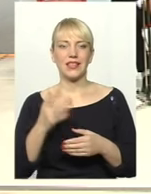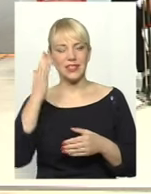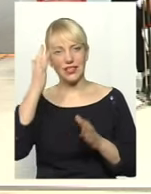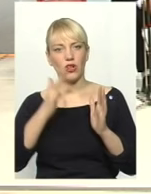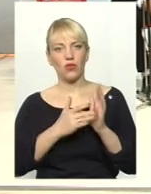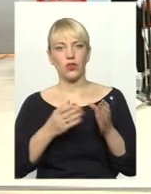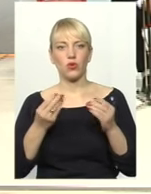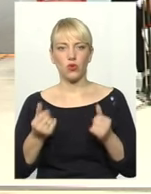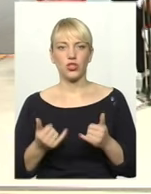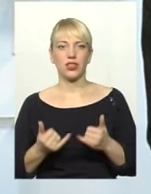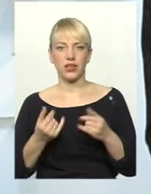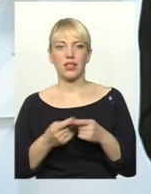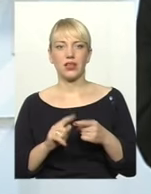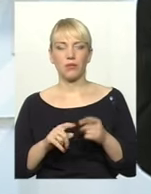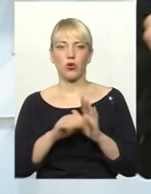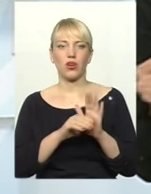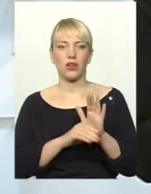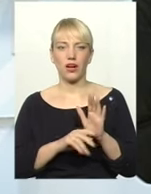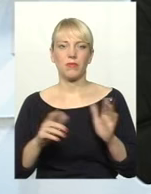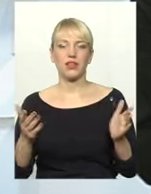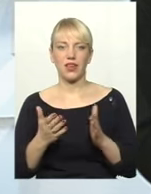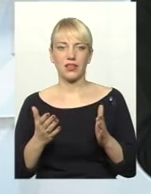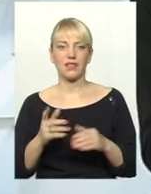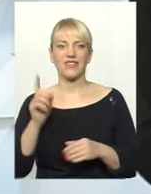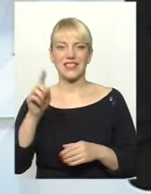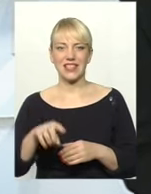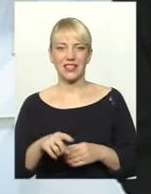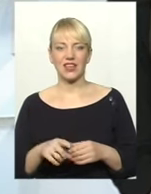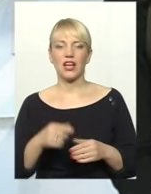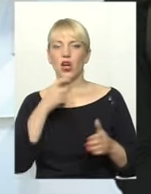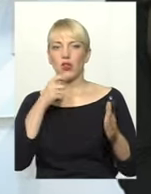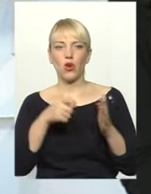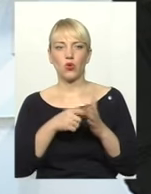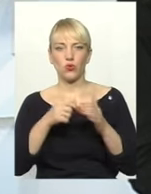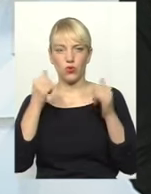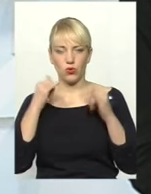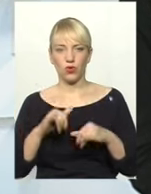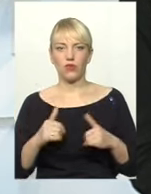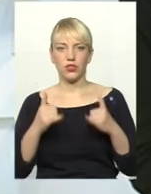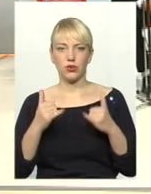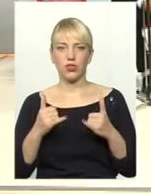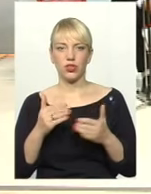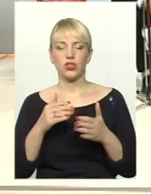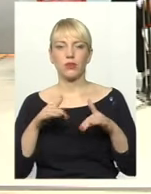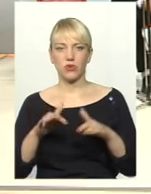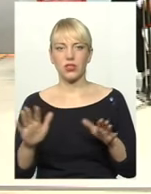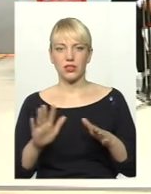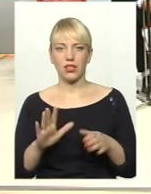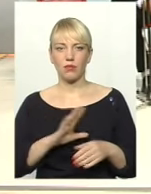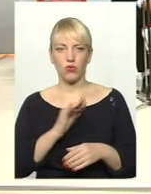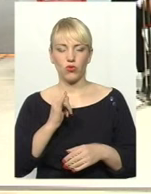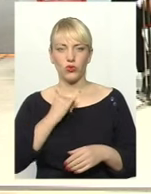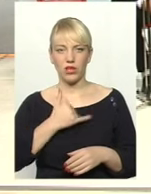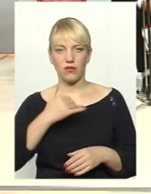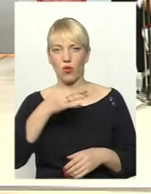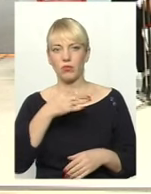кошти на ті програми, які все-таки нагодують ту корову. Сьогоднішній процес, який проходив в нас в